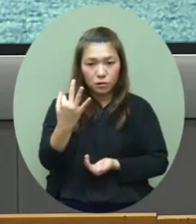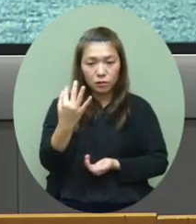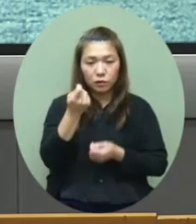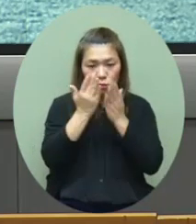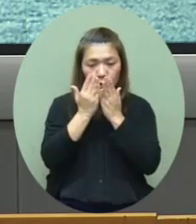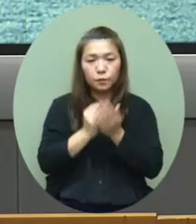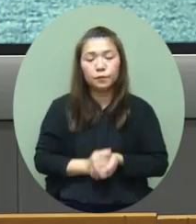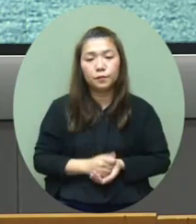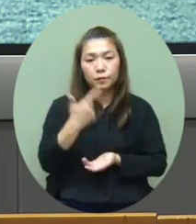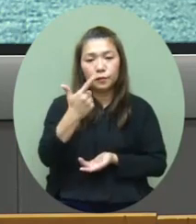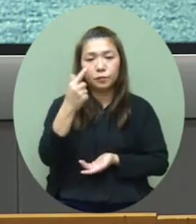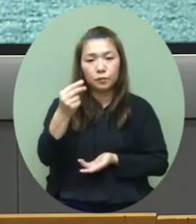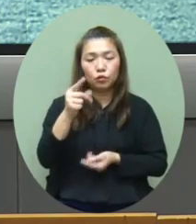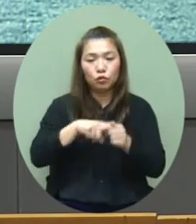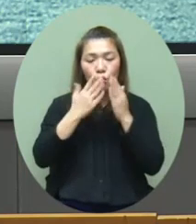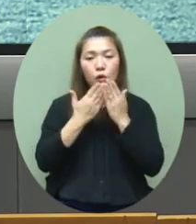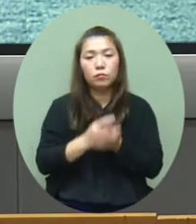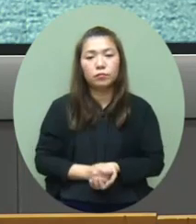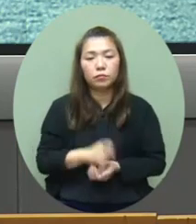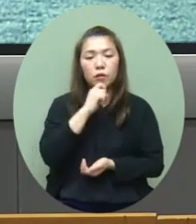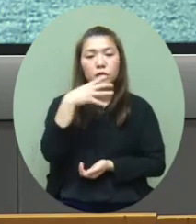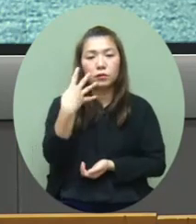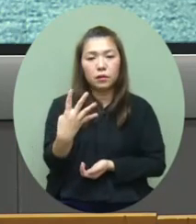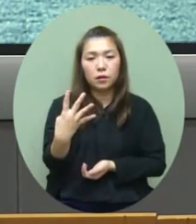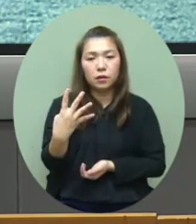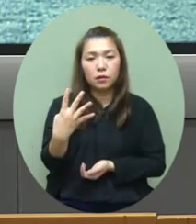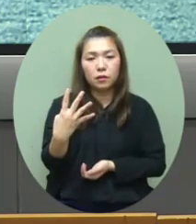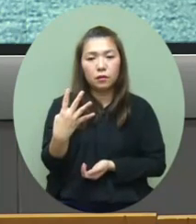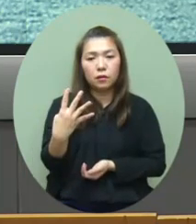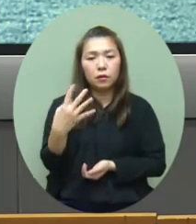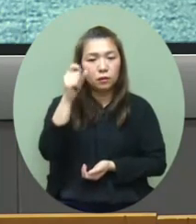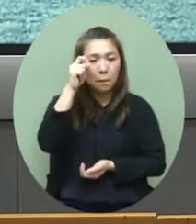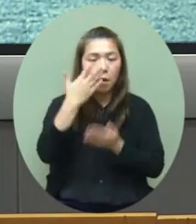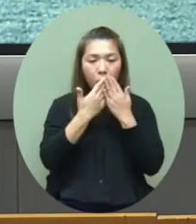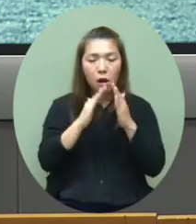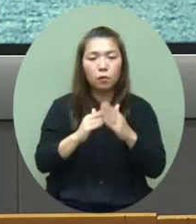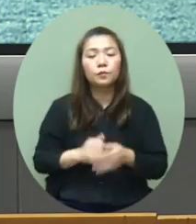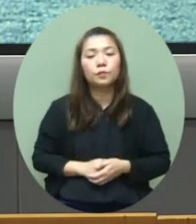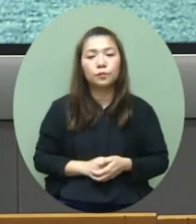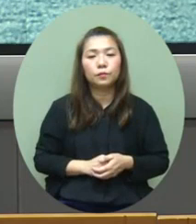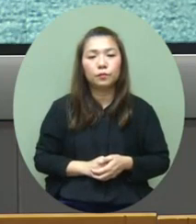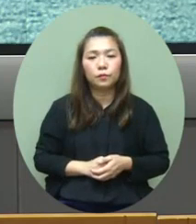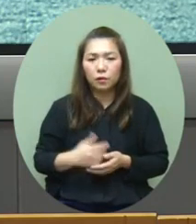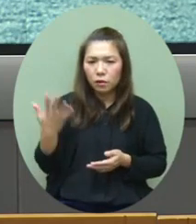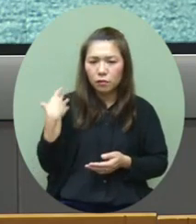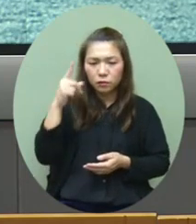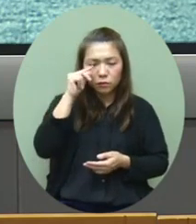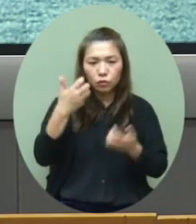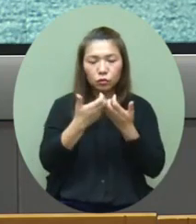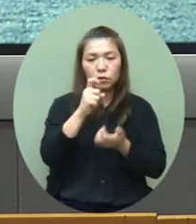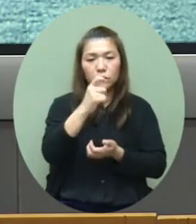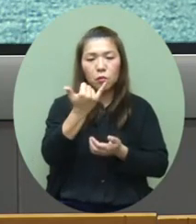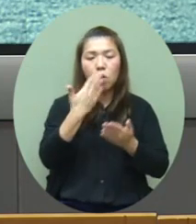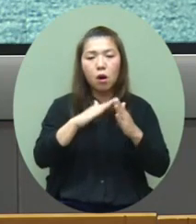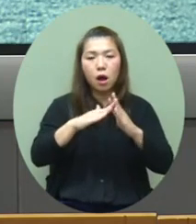小学87间中学和4间特殊学校过去7天就有96